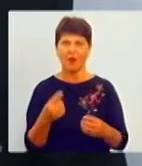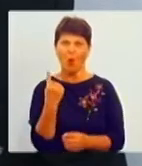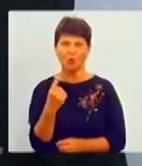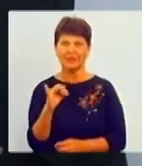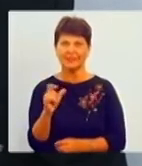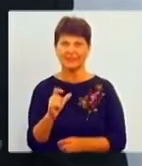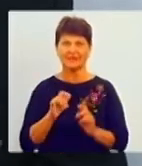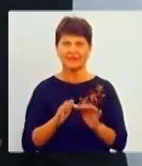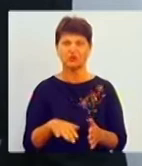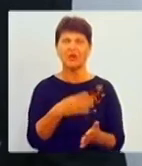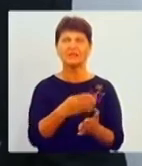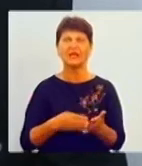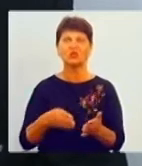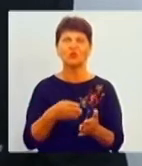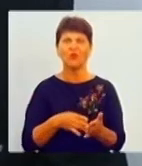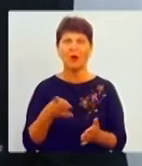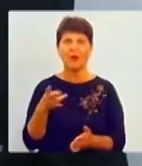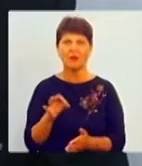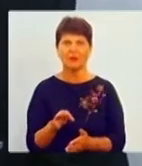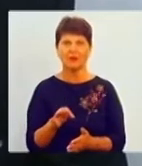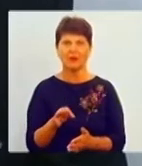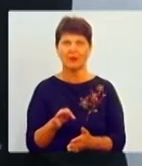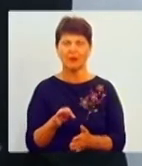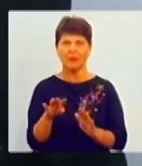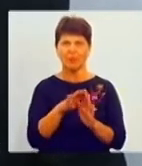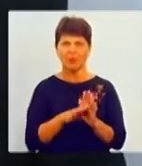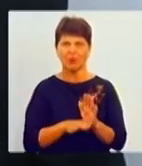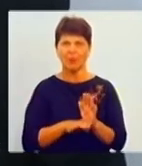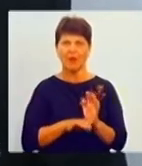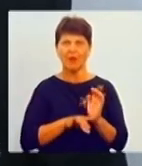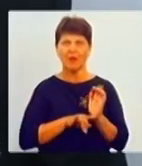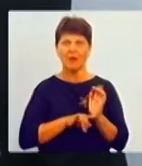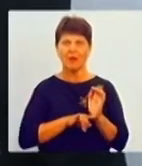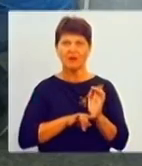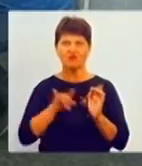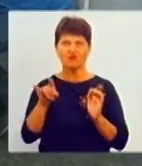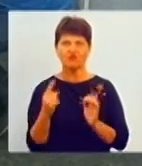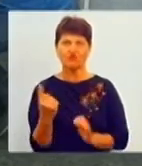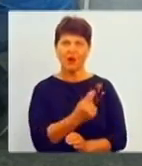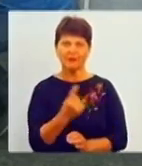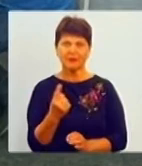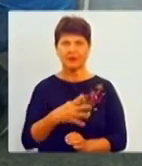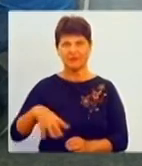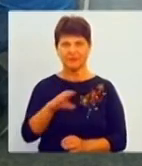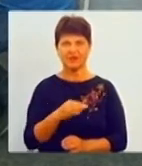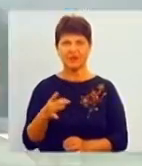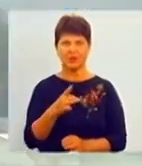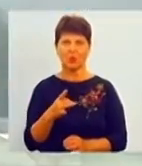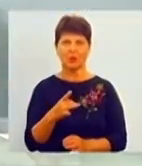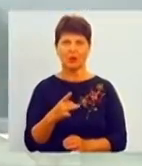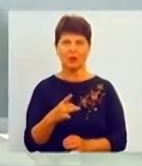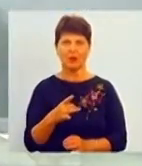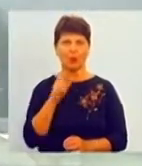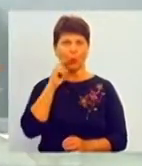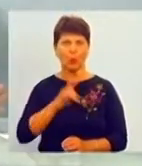скасування всієї програми чартерних перевезень з усіх регіональних аеропортів України. Пропоную послухати